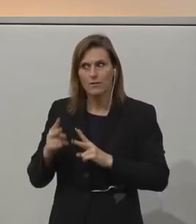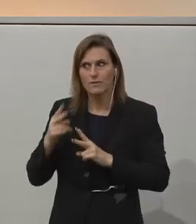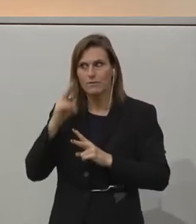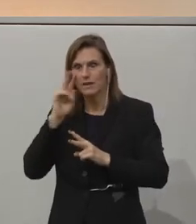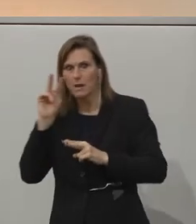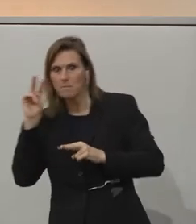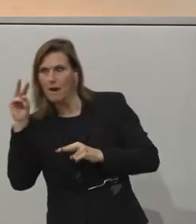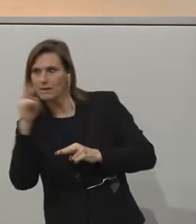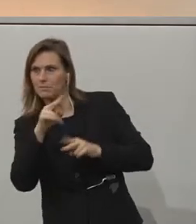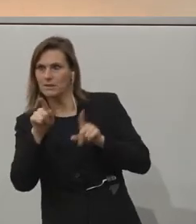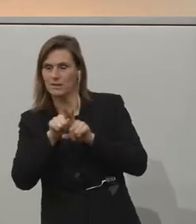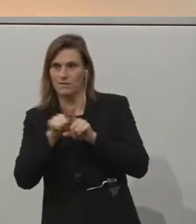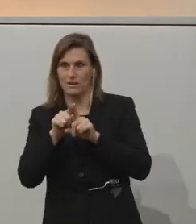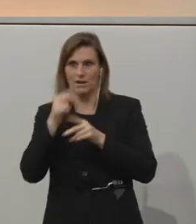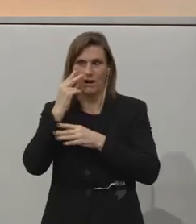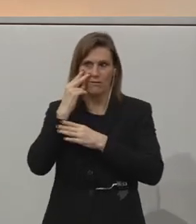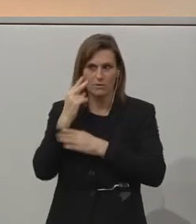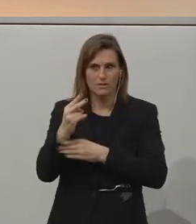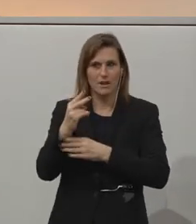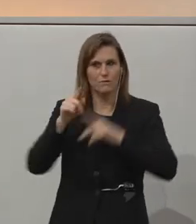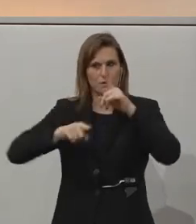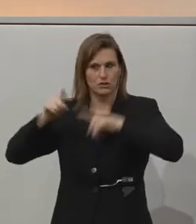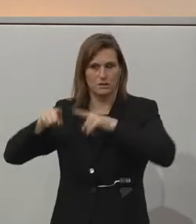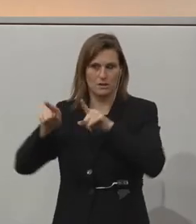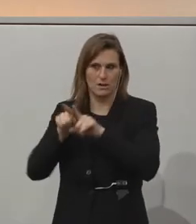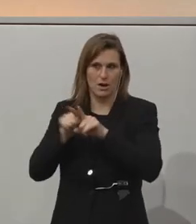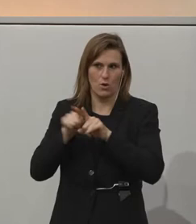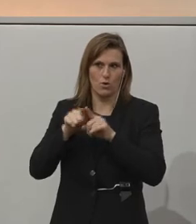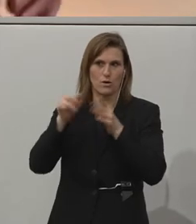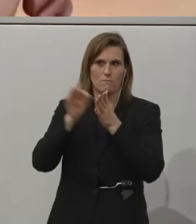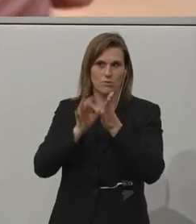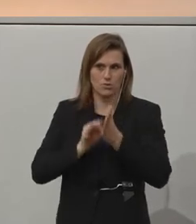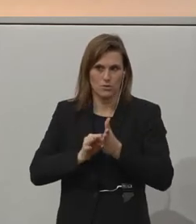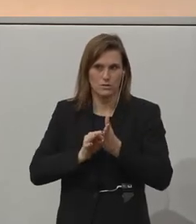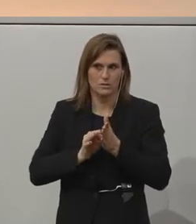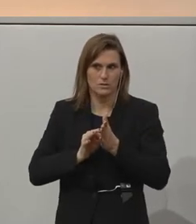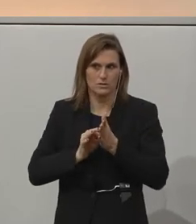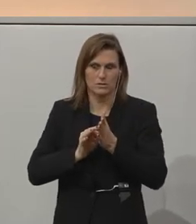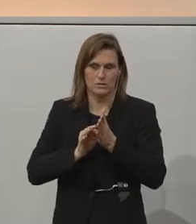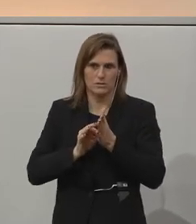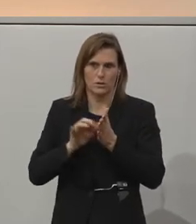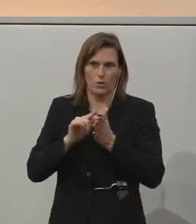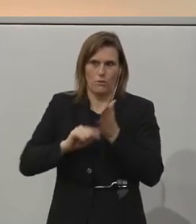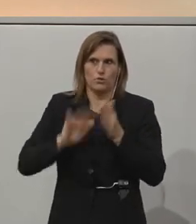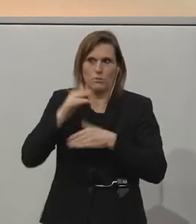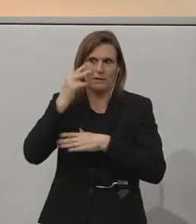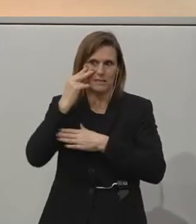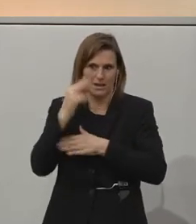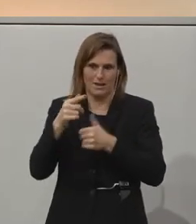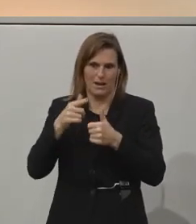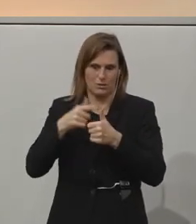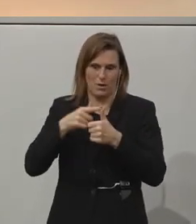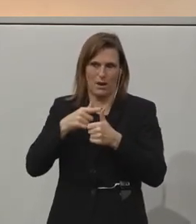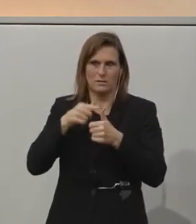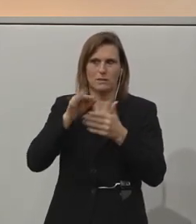will completely miss that kind of point. So my first point was think of disability as a kind of continuum. Two, the